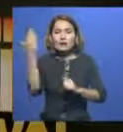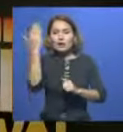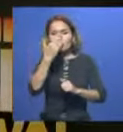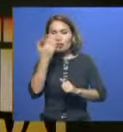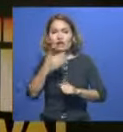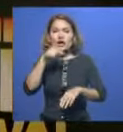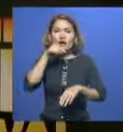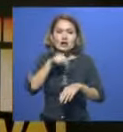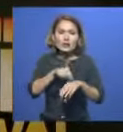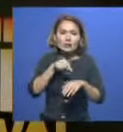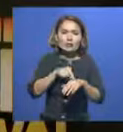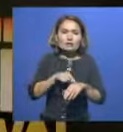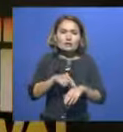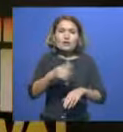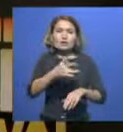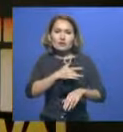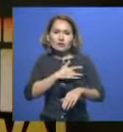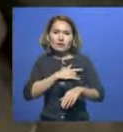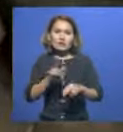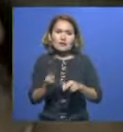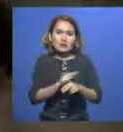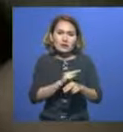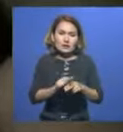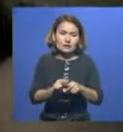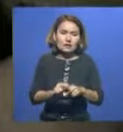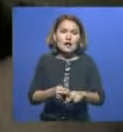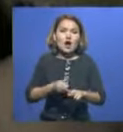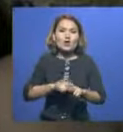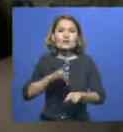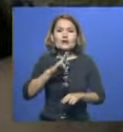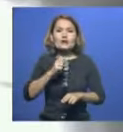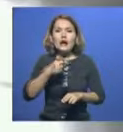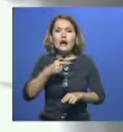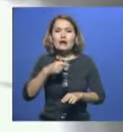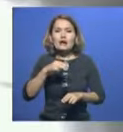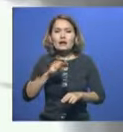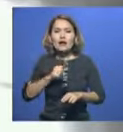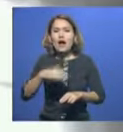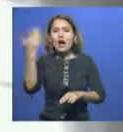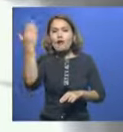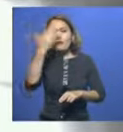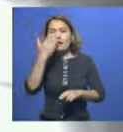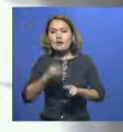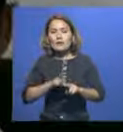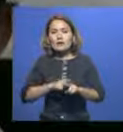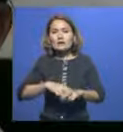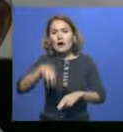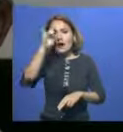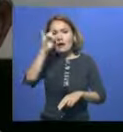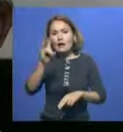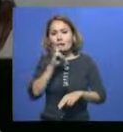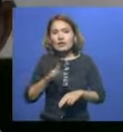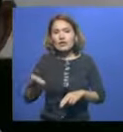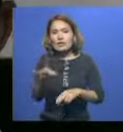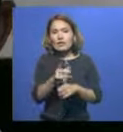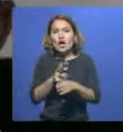жүйке жиені қалққа келтіретін зертханас біттес. Нағима фильмінің тұсауы 13-ті Кореядаға Пусан қаласында кезілді. Бұған дейін Мәскеу